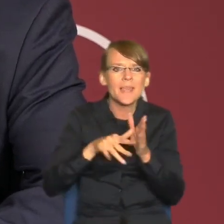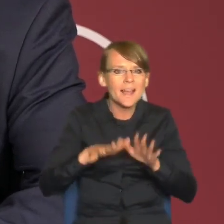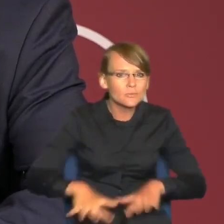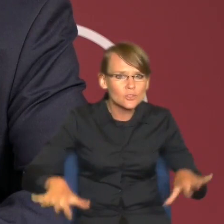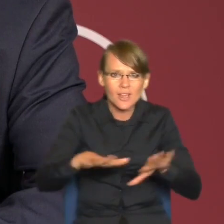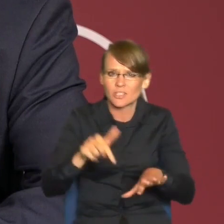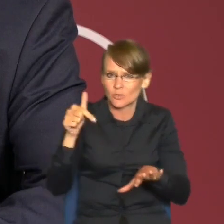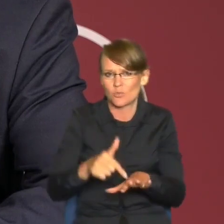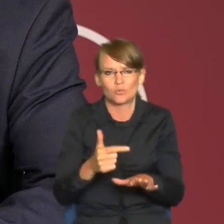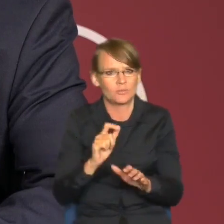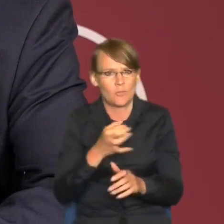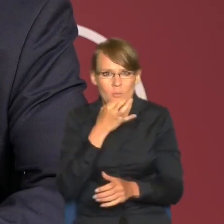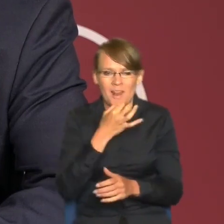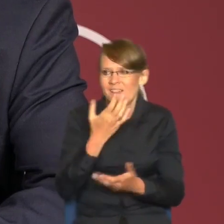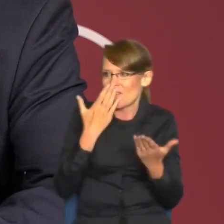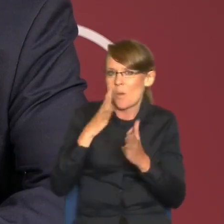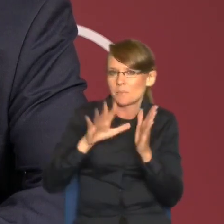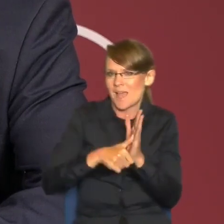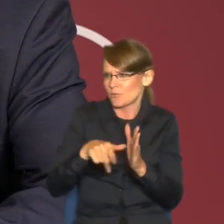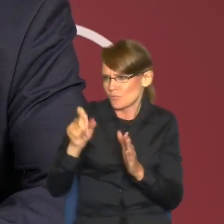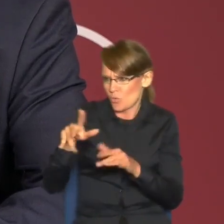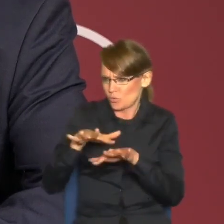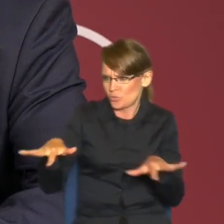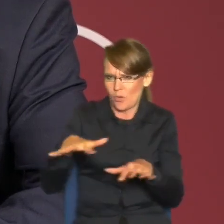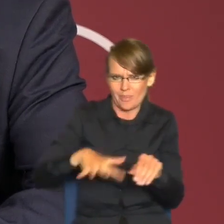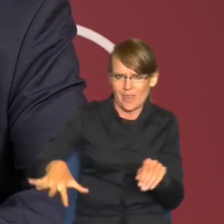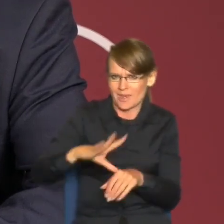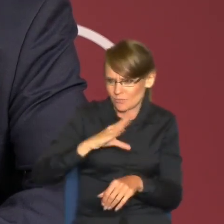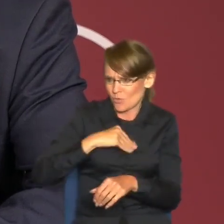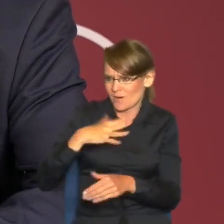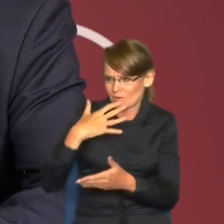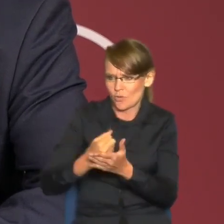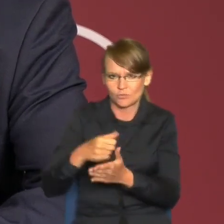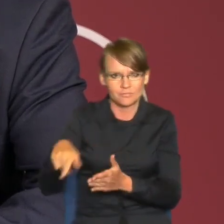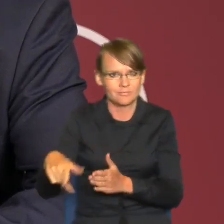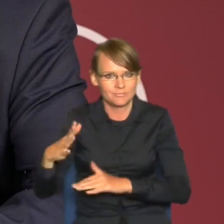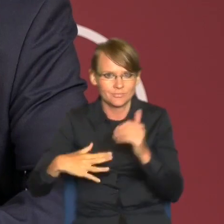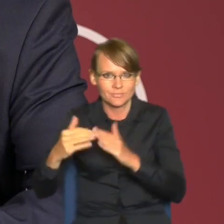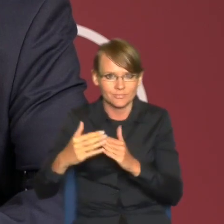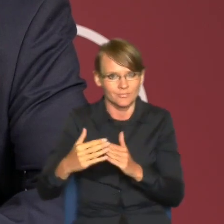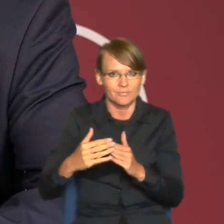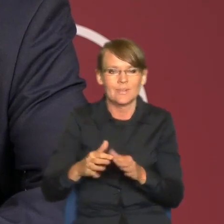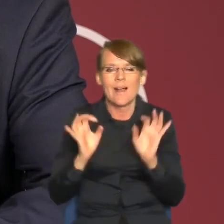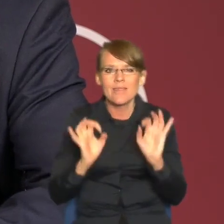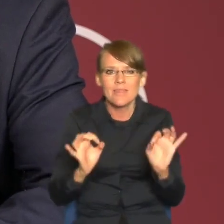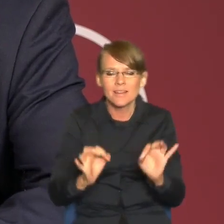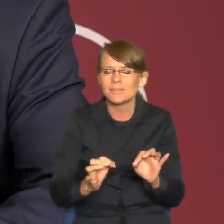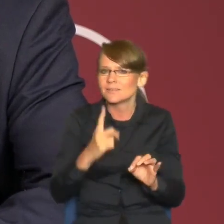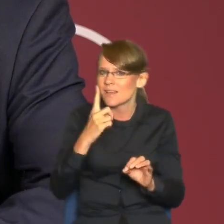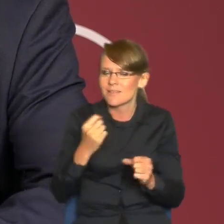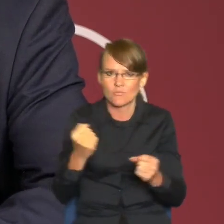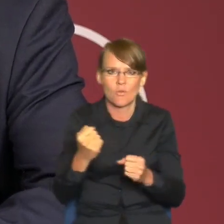terenów, które mogłyby zostać zagospodarowane. W tej chwili niewątpliwie jedną z fundamentalnych barier